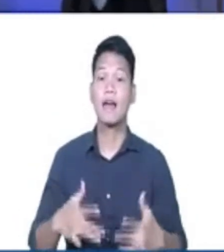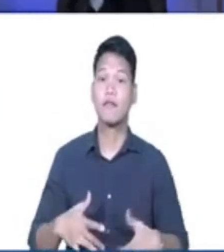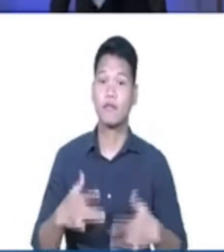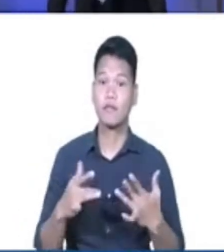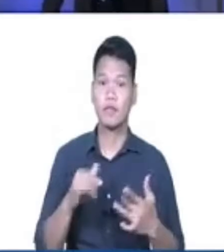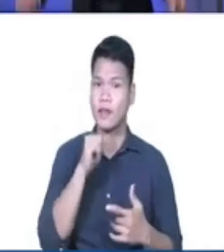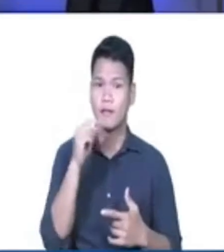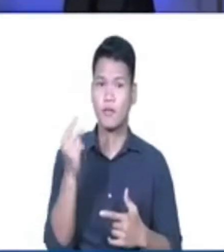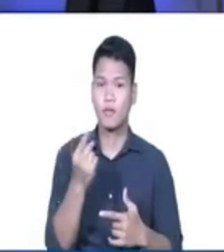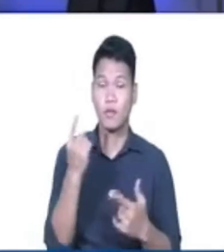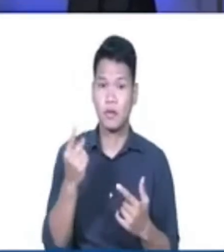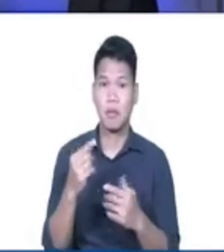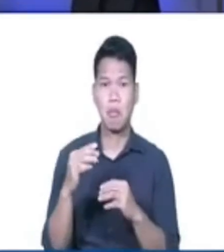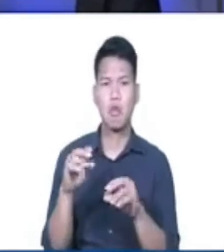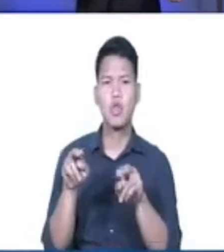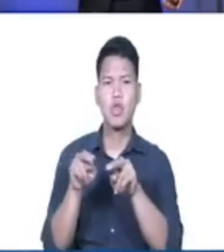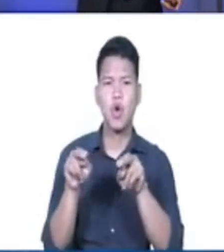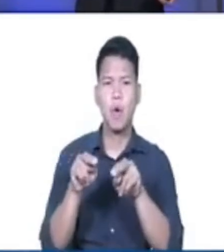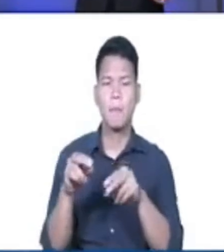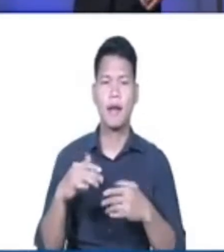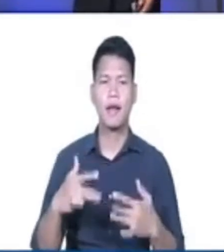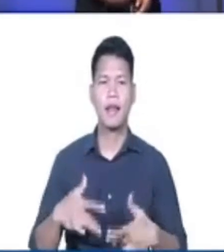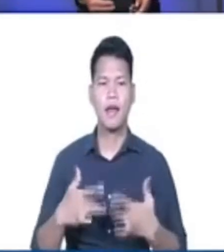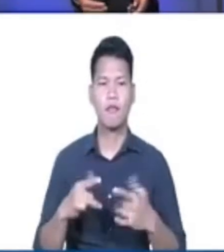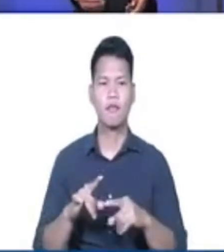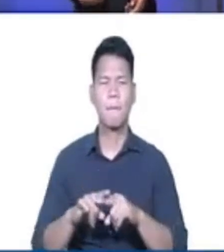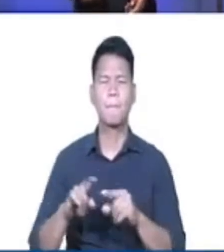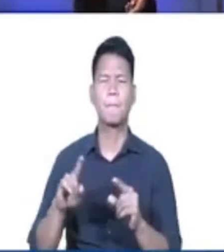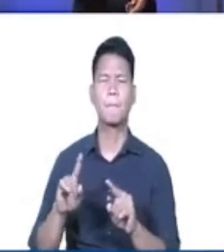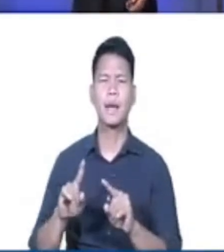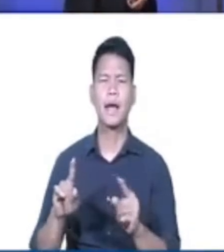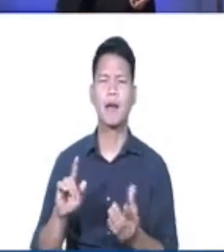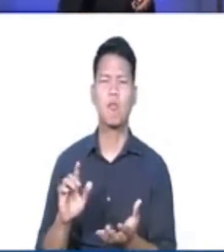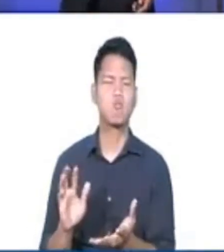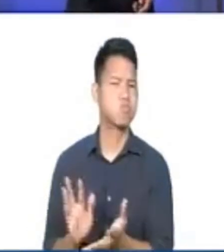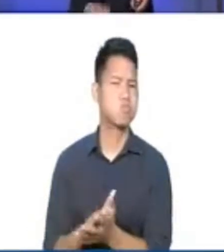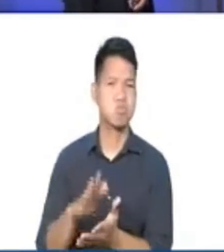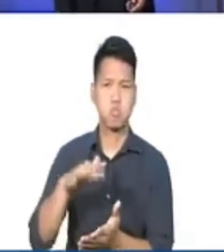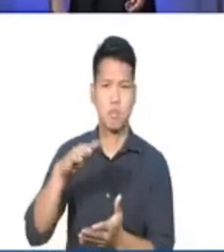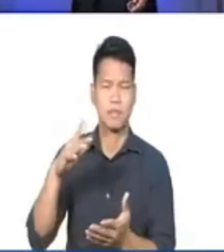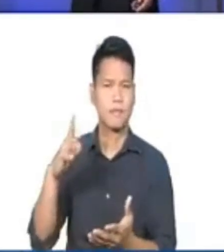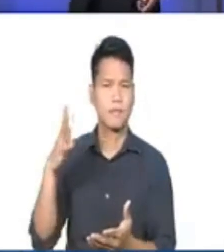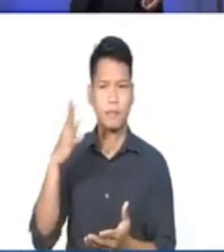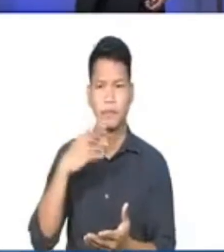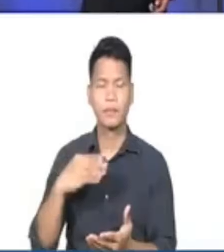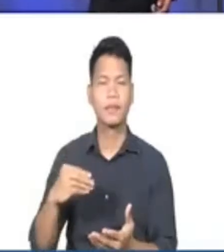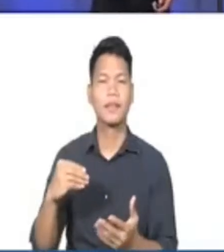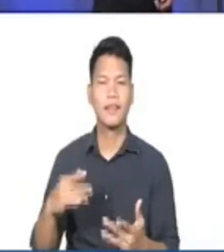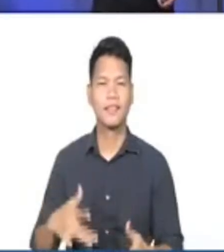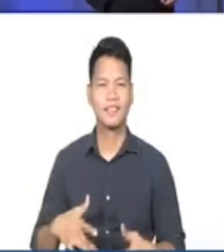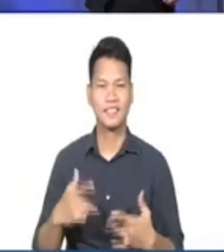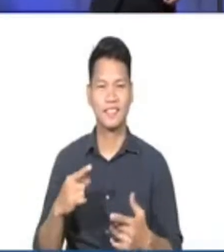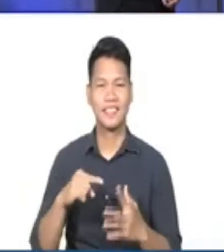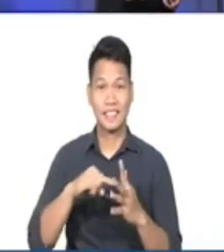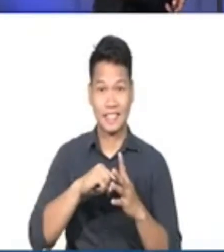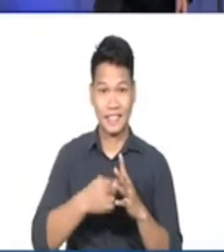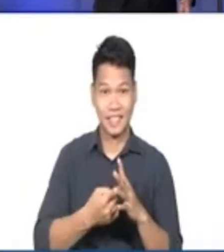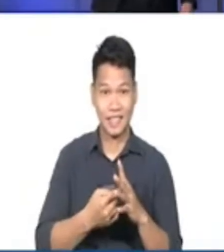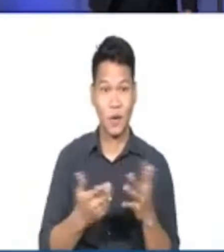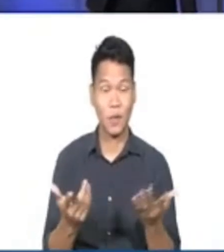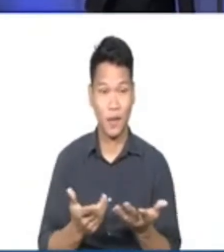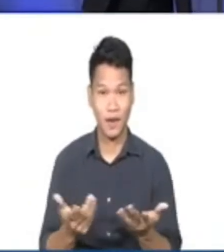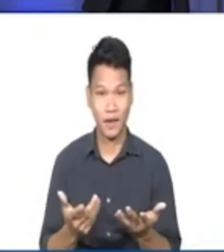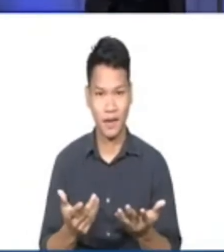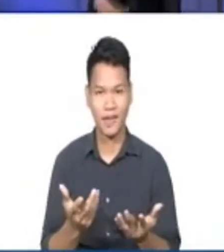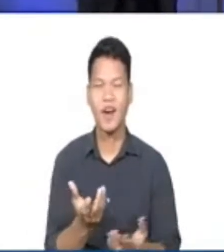ordinary life, but it is an abundant life. And all these things started with